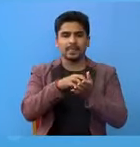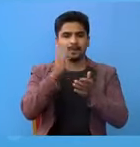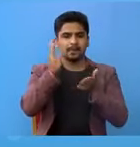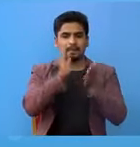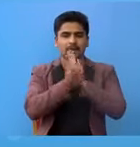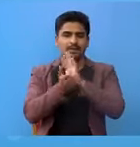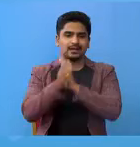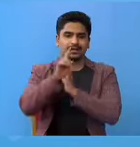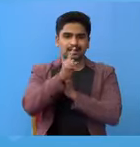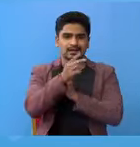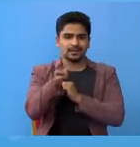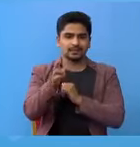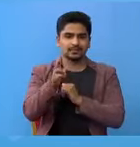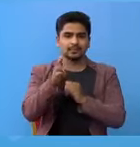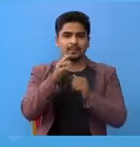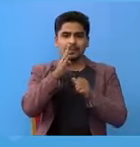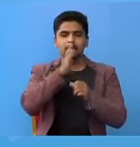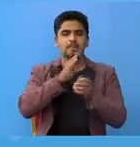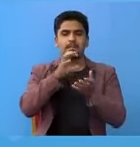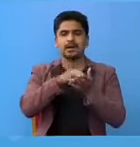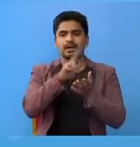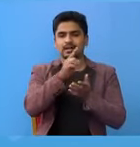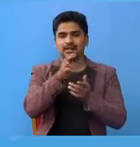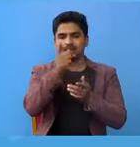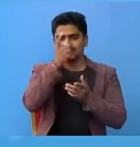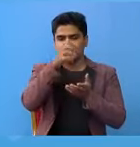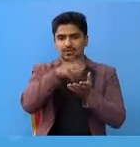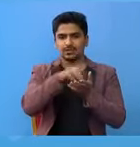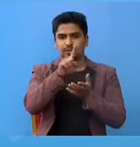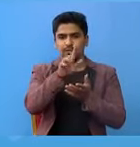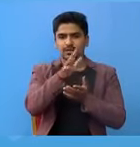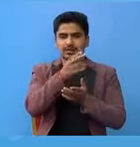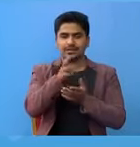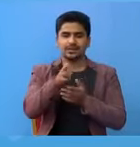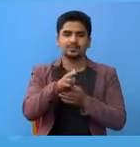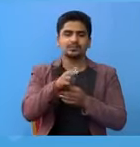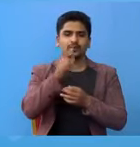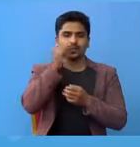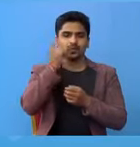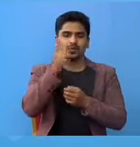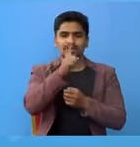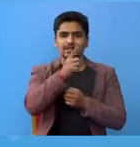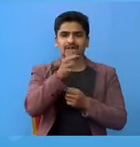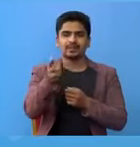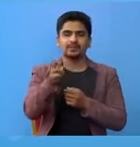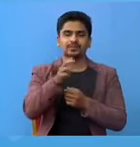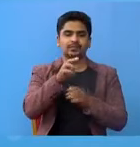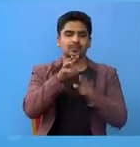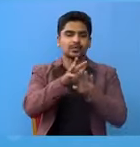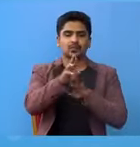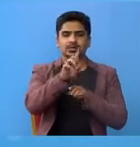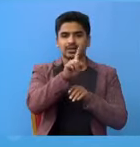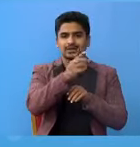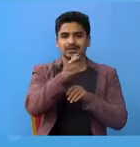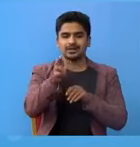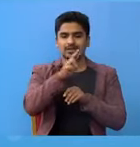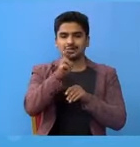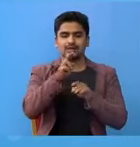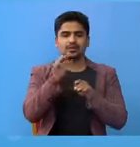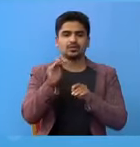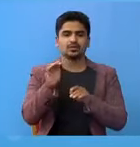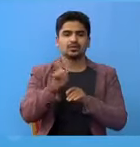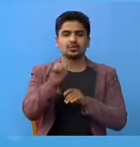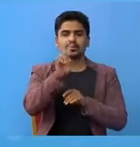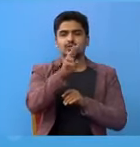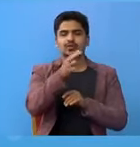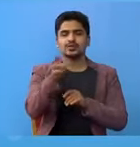वैतडी का 1 जना, बारा का 1 जना, चितोन का 15 जना, गोर्खा का 1 जना, रौता अट का 1 जना, रौता अट